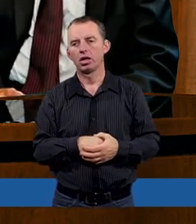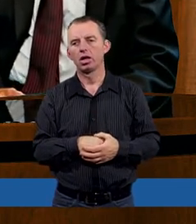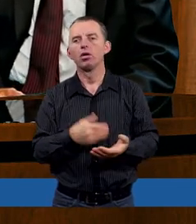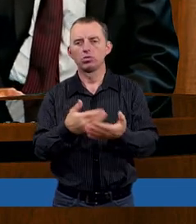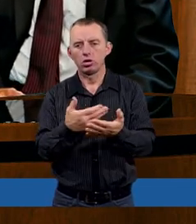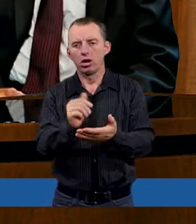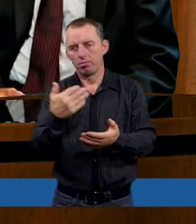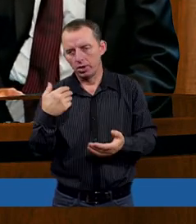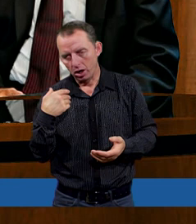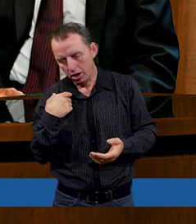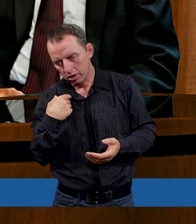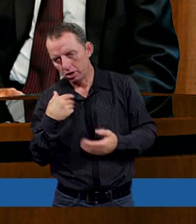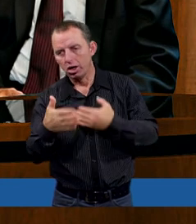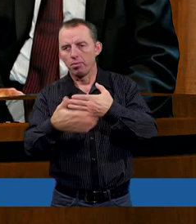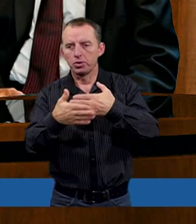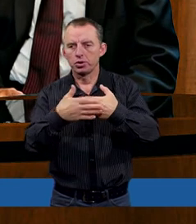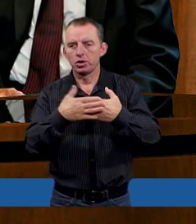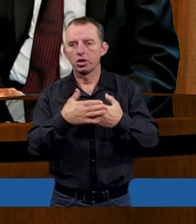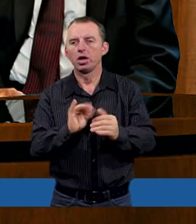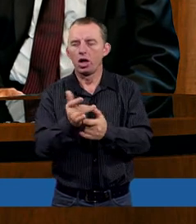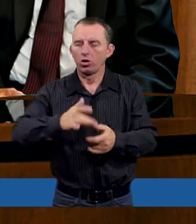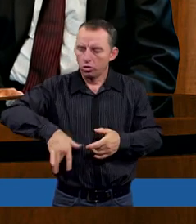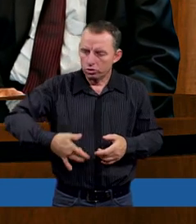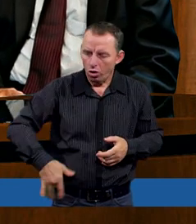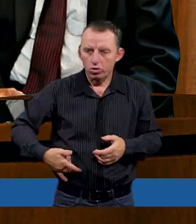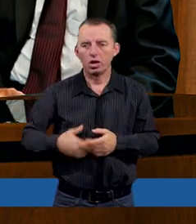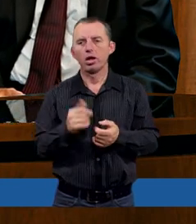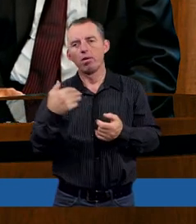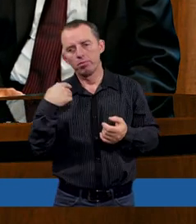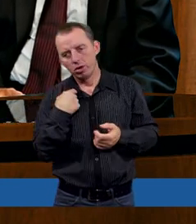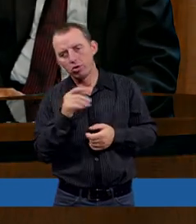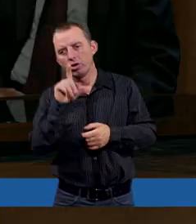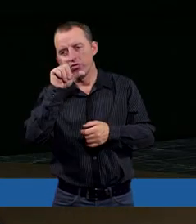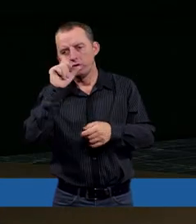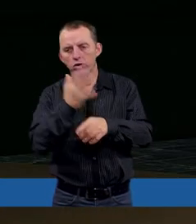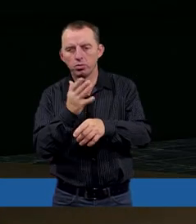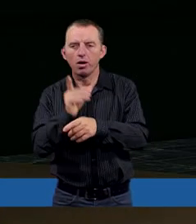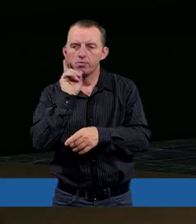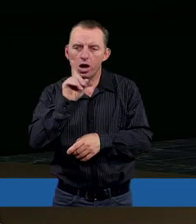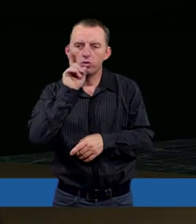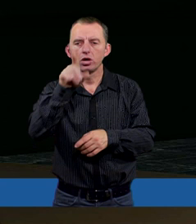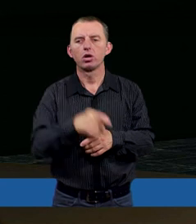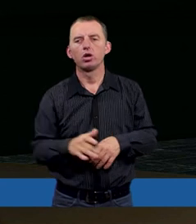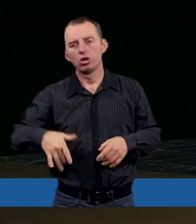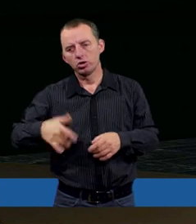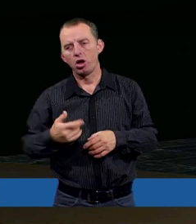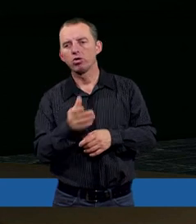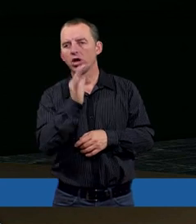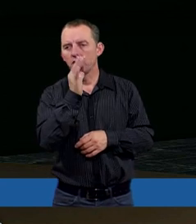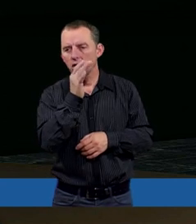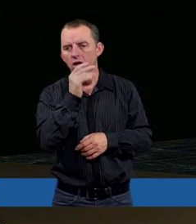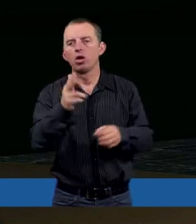byliście przy jako książęta, bo tam jeszcze było 250 mężów, książąt